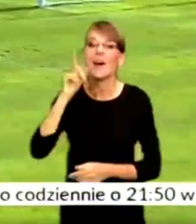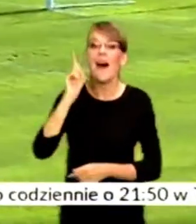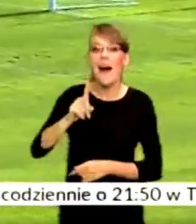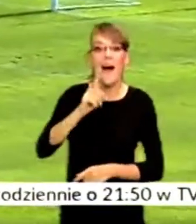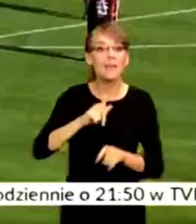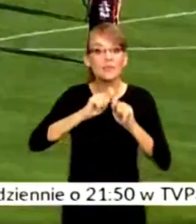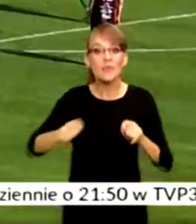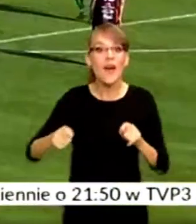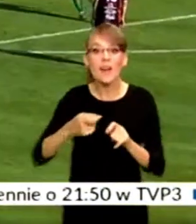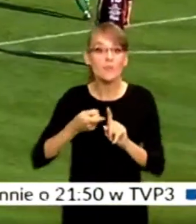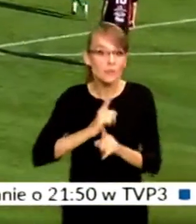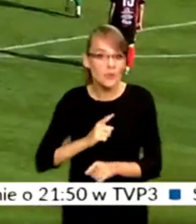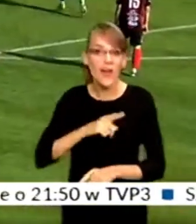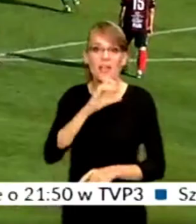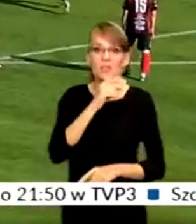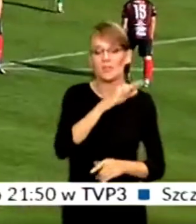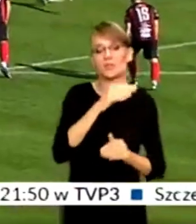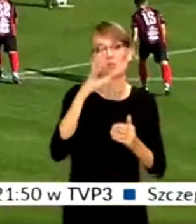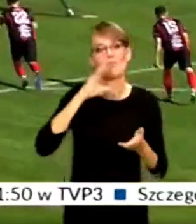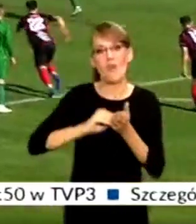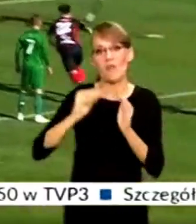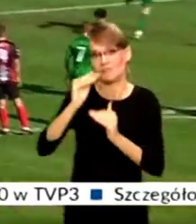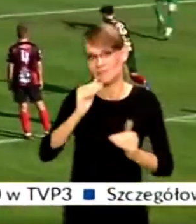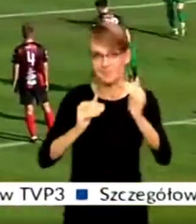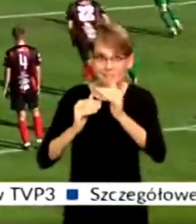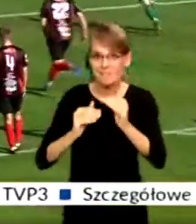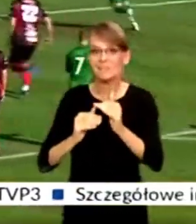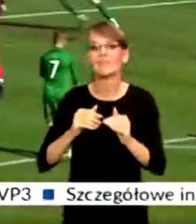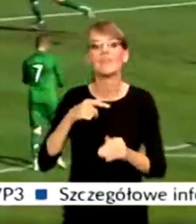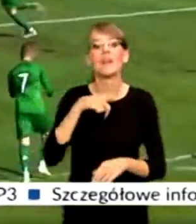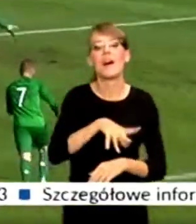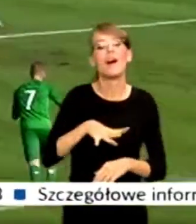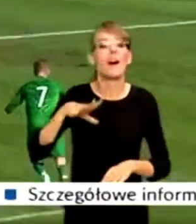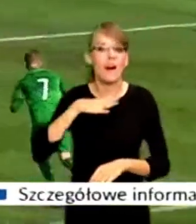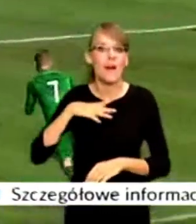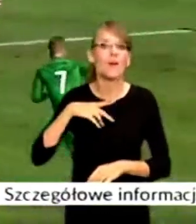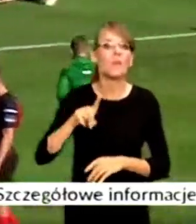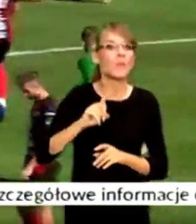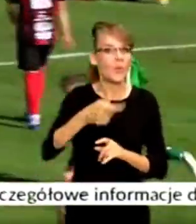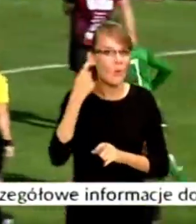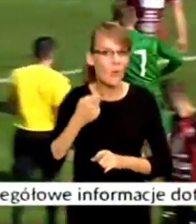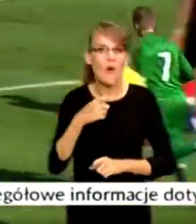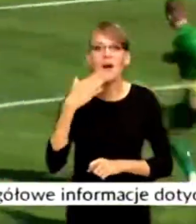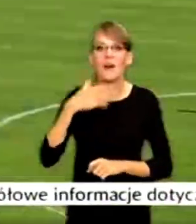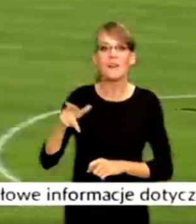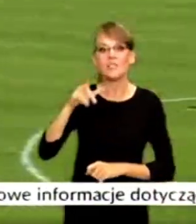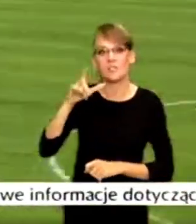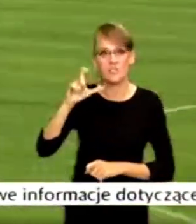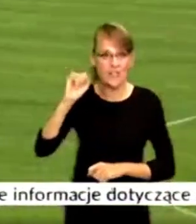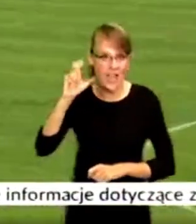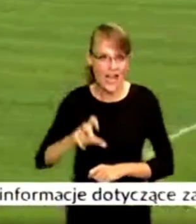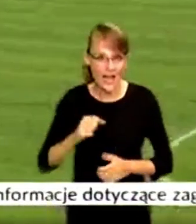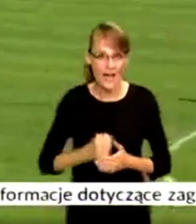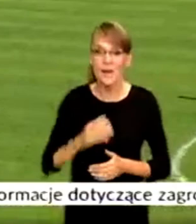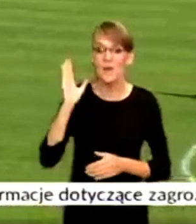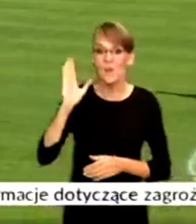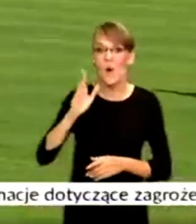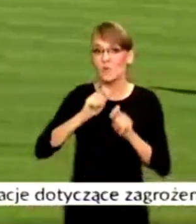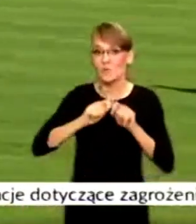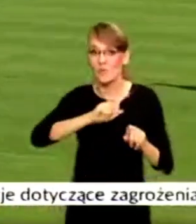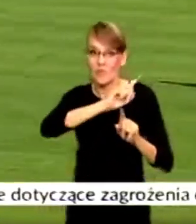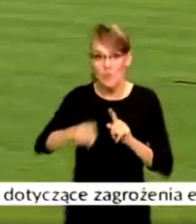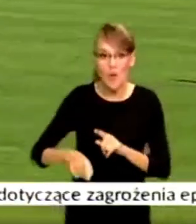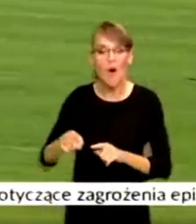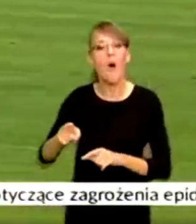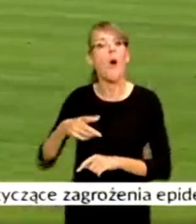Świt znów powiększył przewagę. Także po jedenastce, którą na gola zamienił Arkadiusz Ciach. Po zmianie stron śmielej